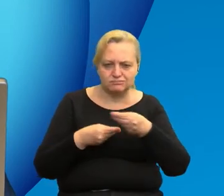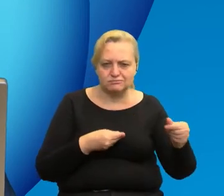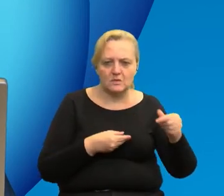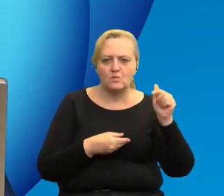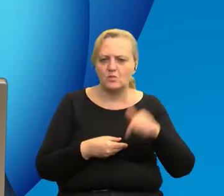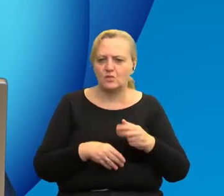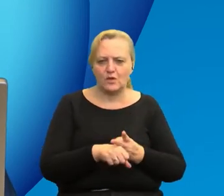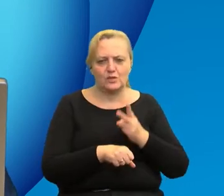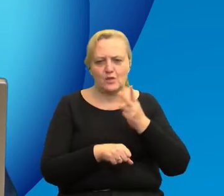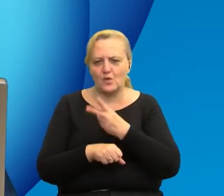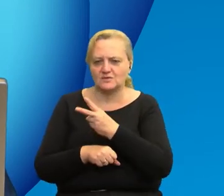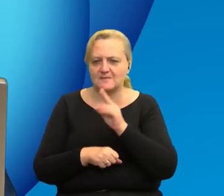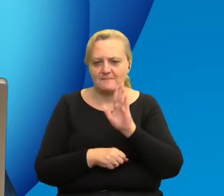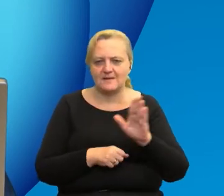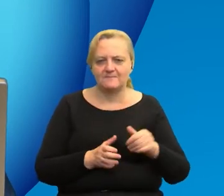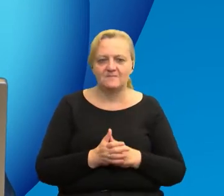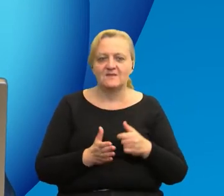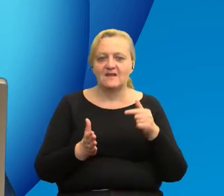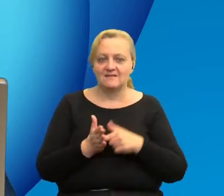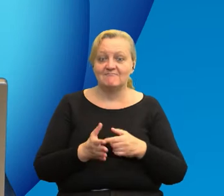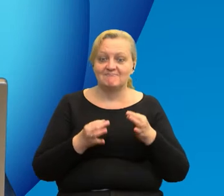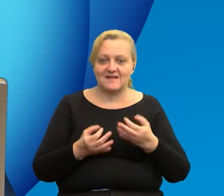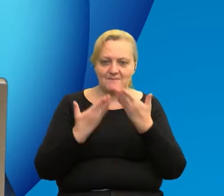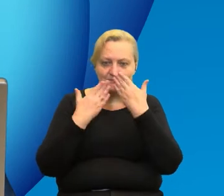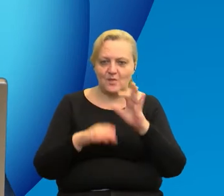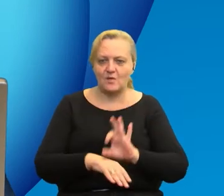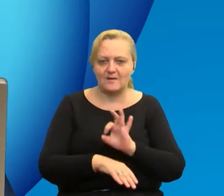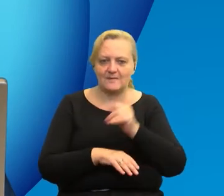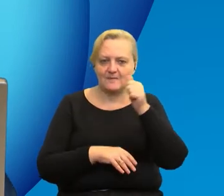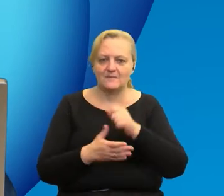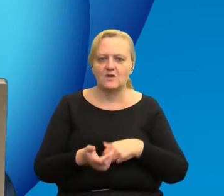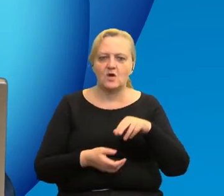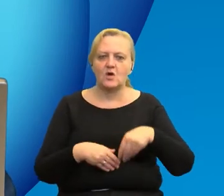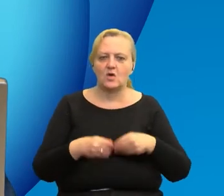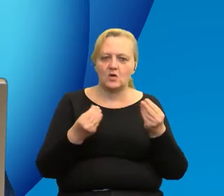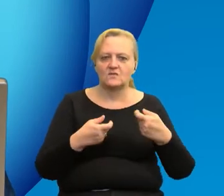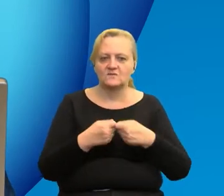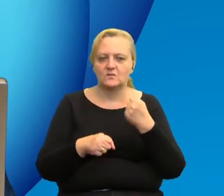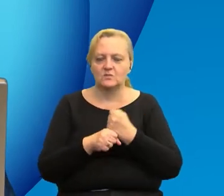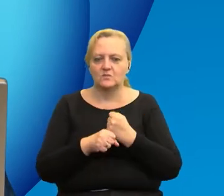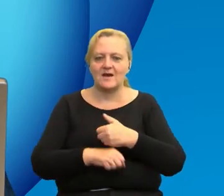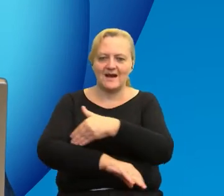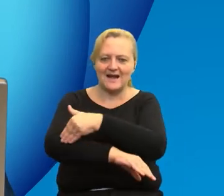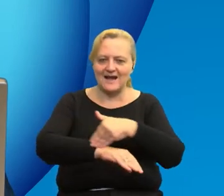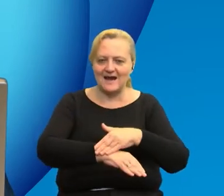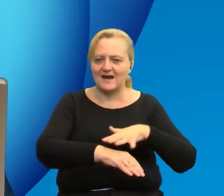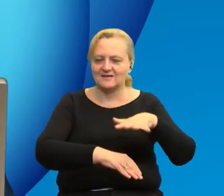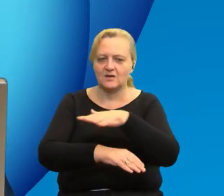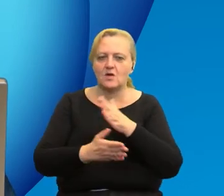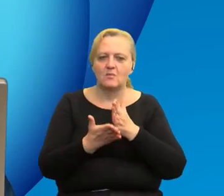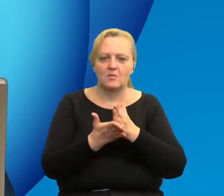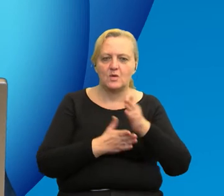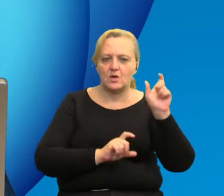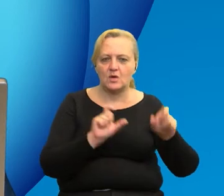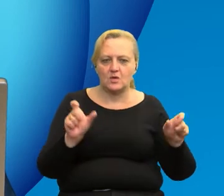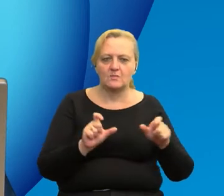być dostępne. Przedstawiamy właśnie Państwu projekt o nazwie Rozwój współpracy transgranicznej w zakresie pomocy